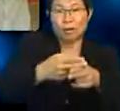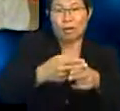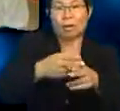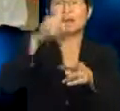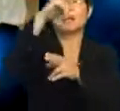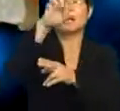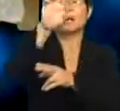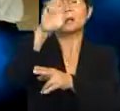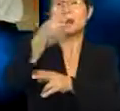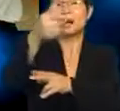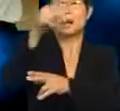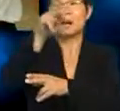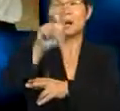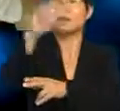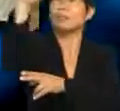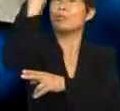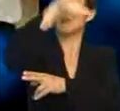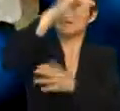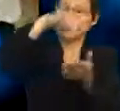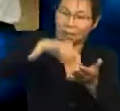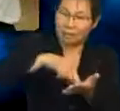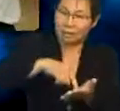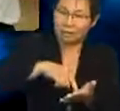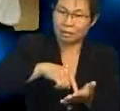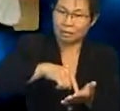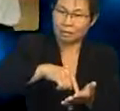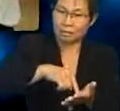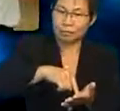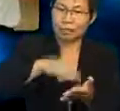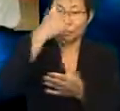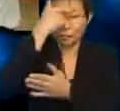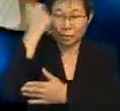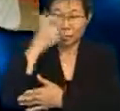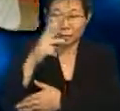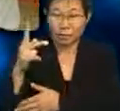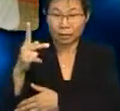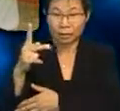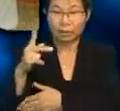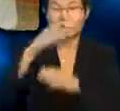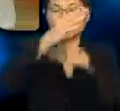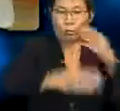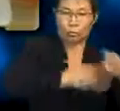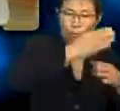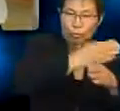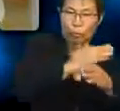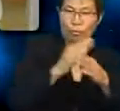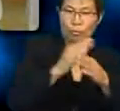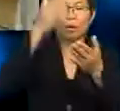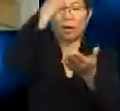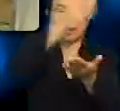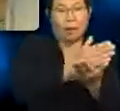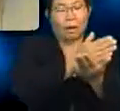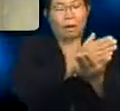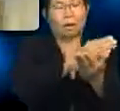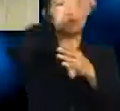bulan. Ini disebabkan bumi menghalang cahaya